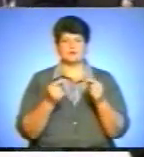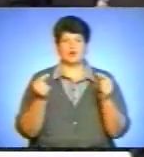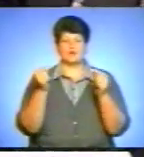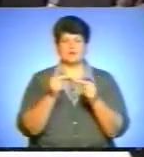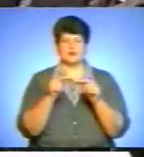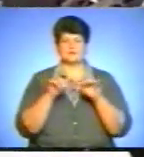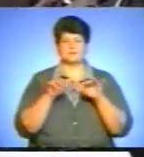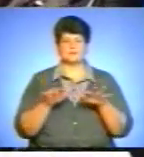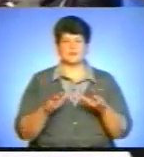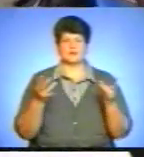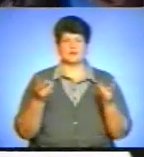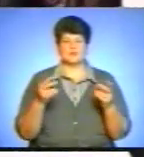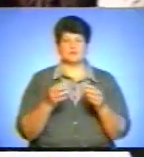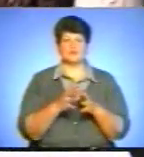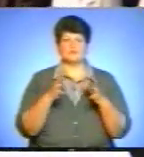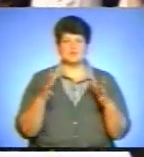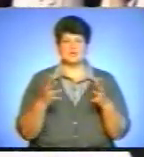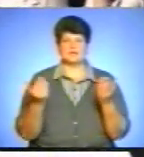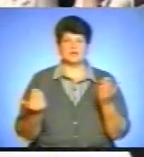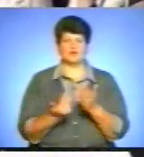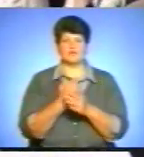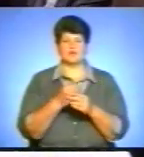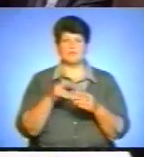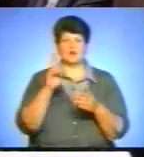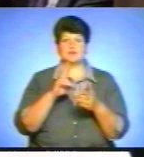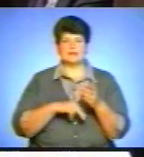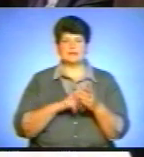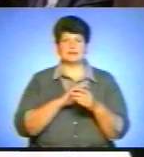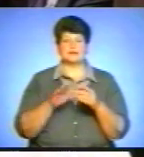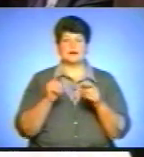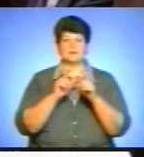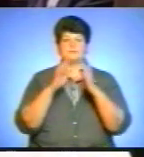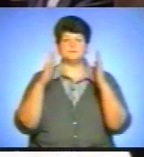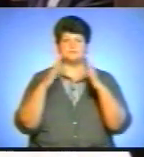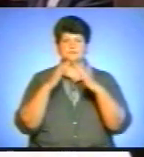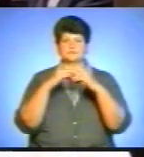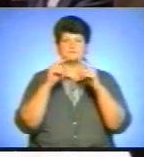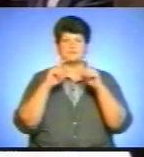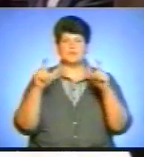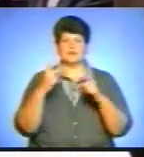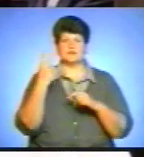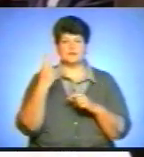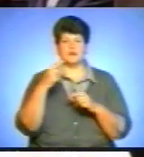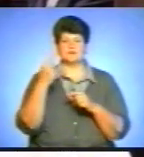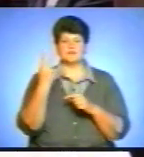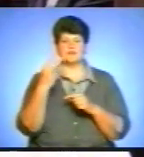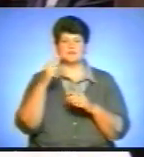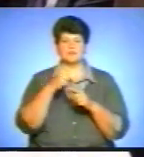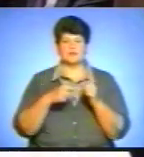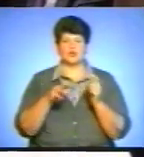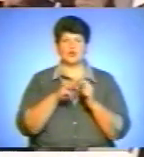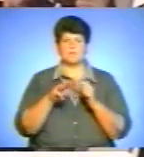має побільшити і через новий податок на нерухоме майно для громадян. За підрахунками, це додаткові 2-2,5 мільярди гривень у